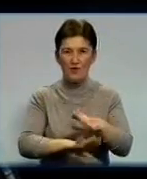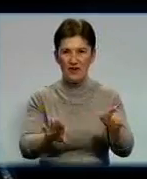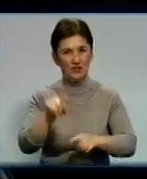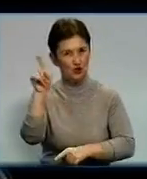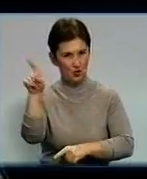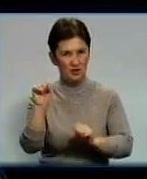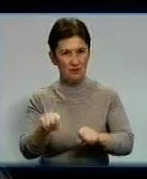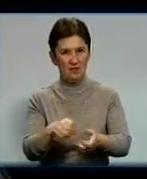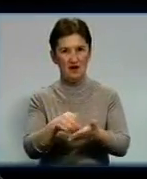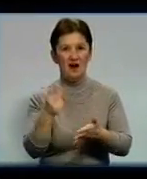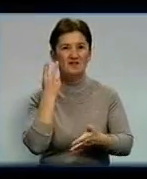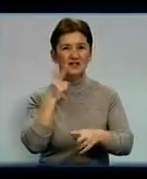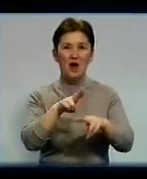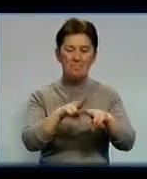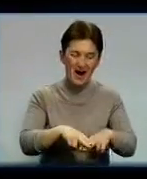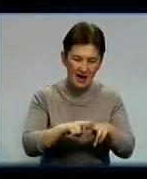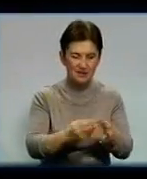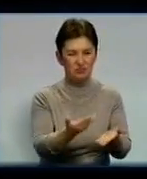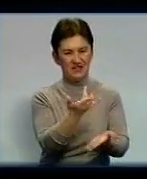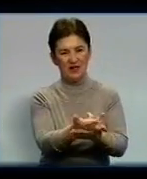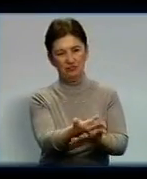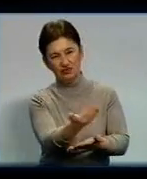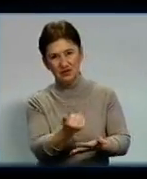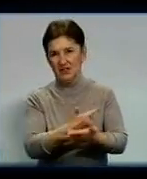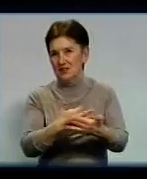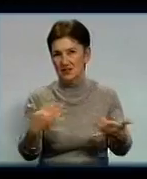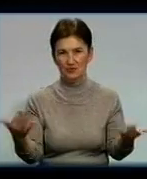паспорт, ось ці всі діва. А в кіосках?